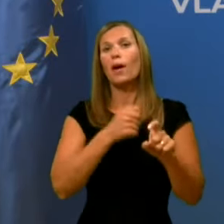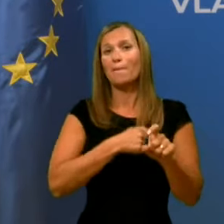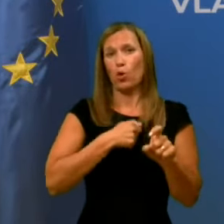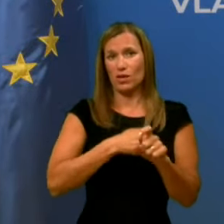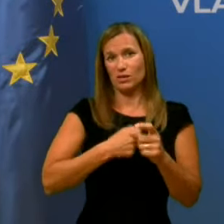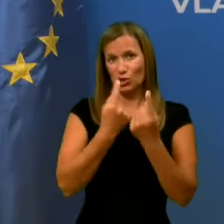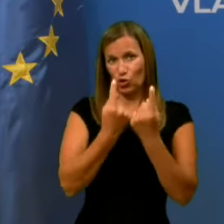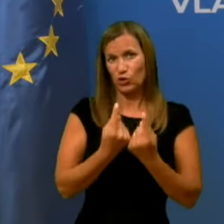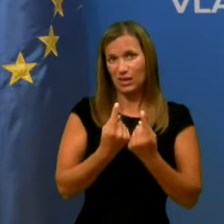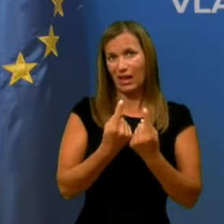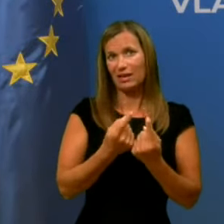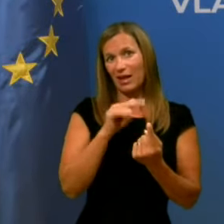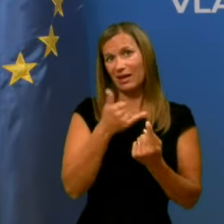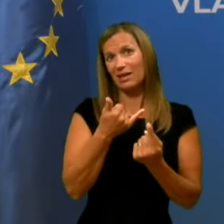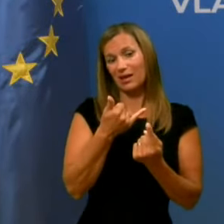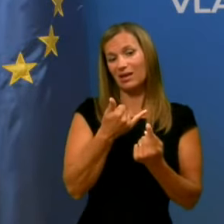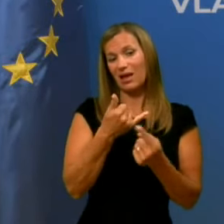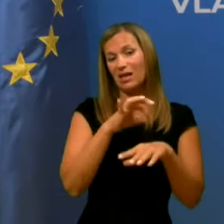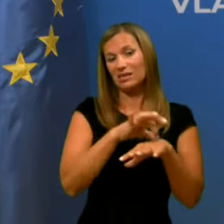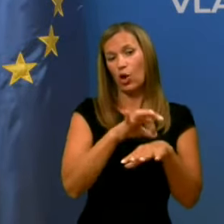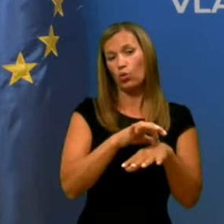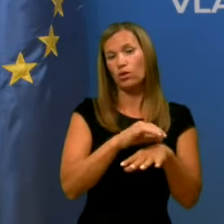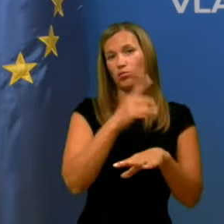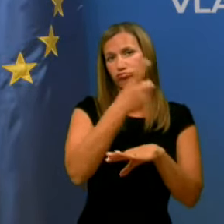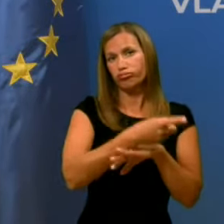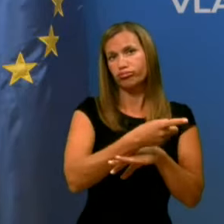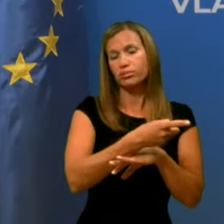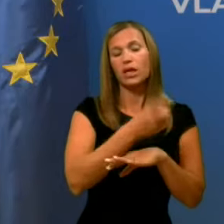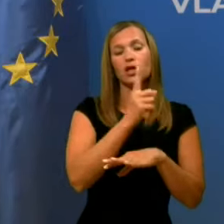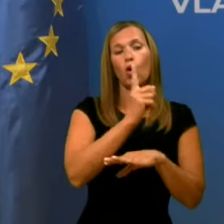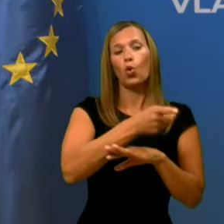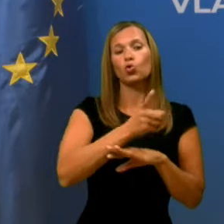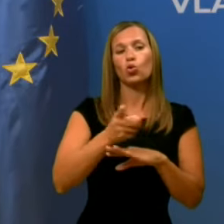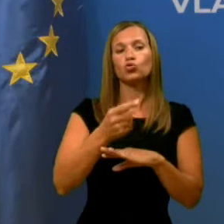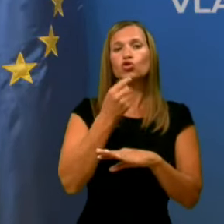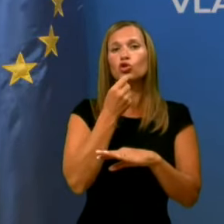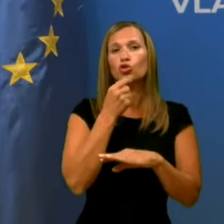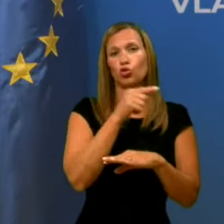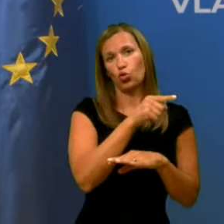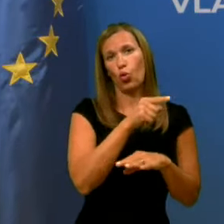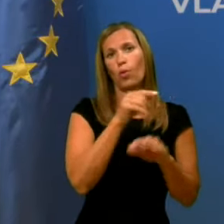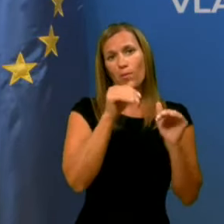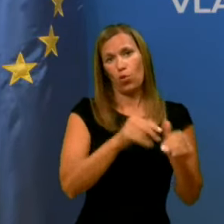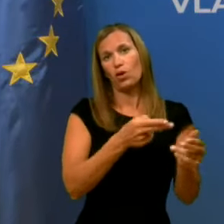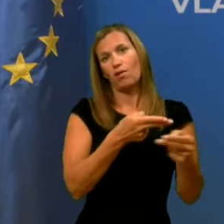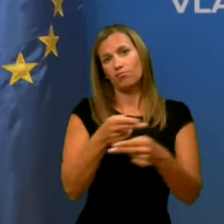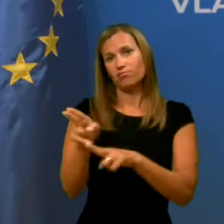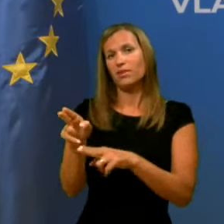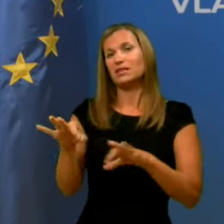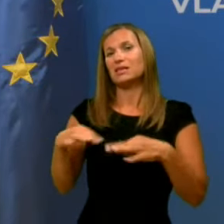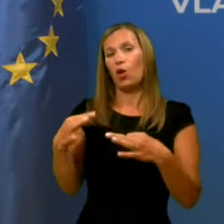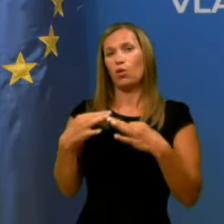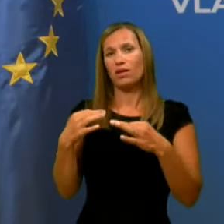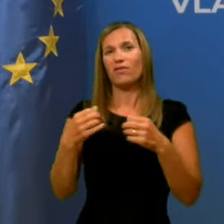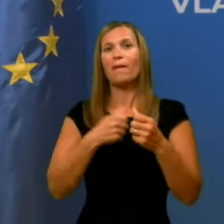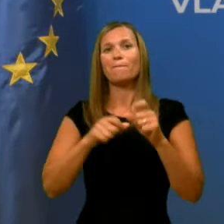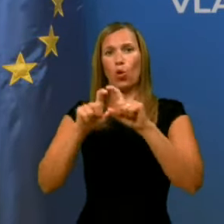oceni in opredeli zdravnik in se tudi odloči, kdo sodi na zdravljanje v samo bovnišnico.